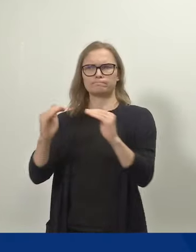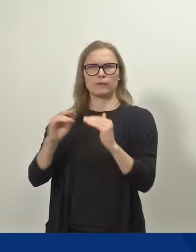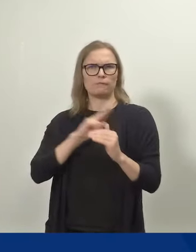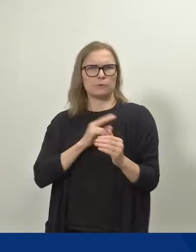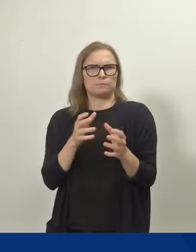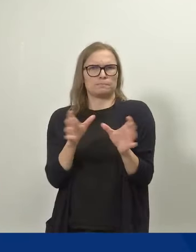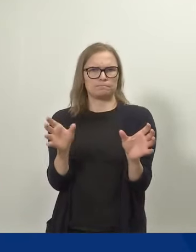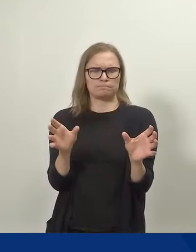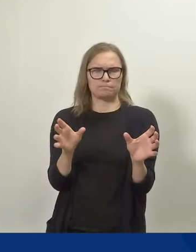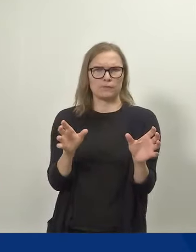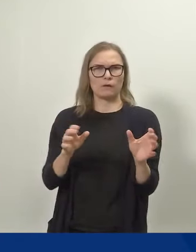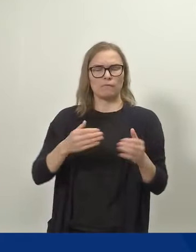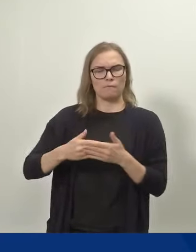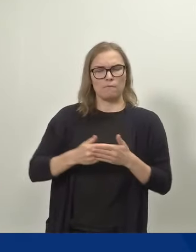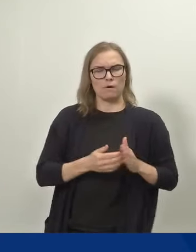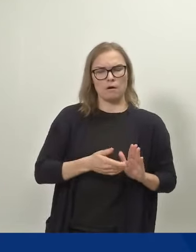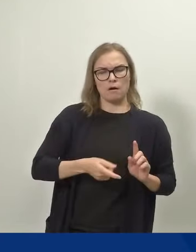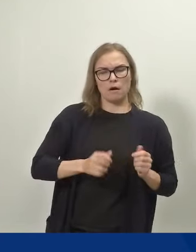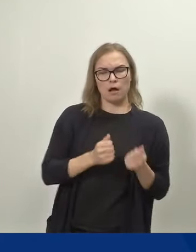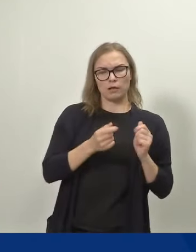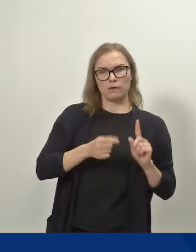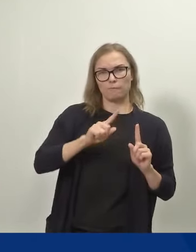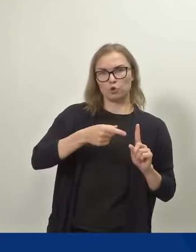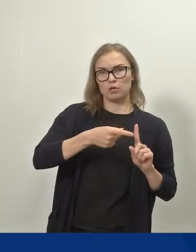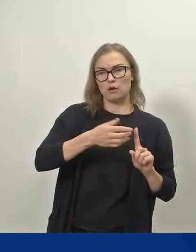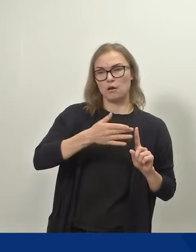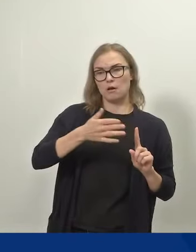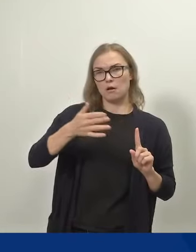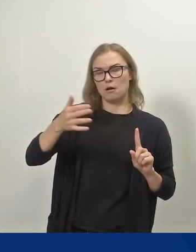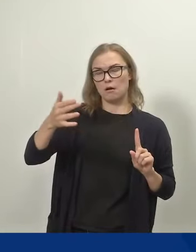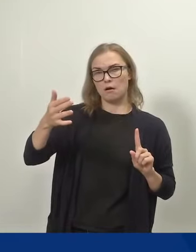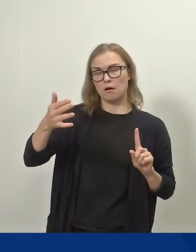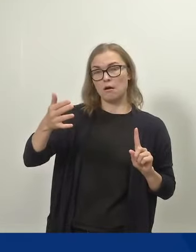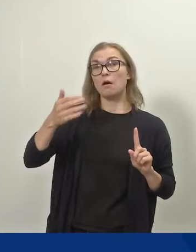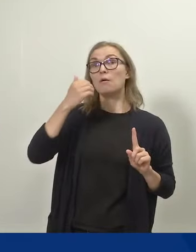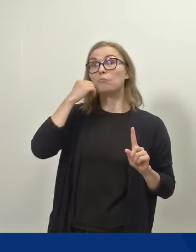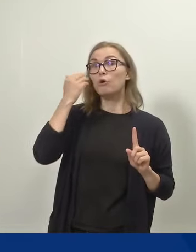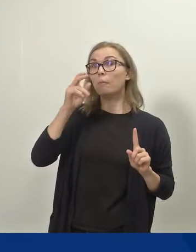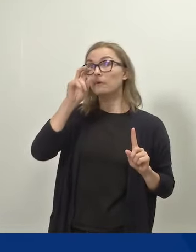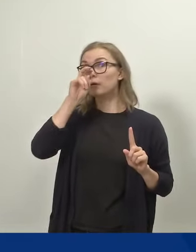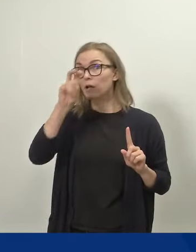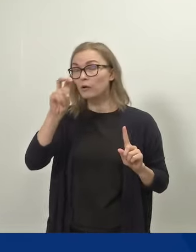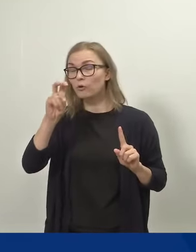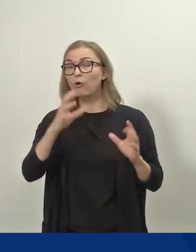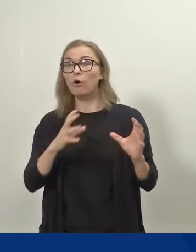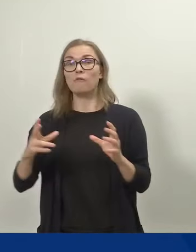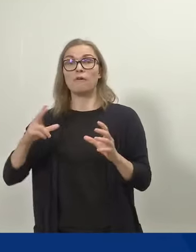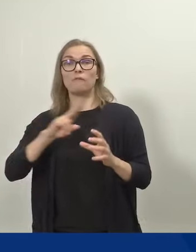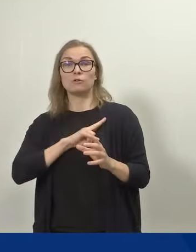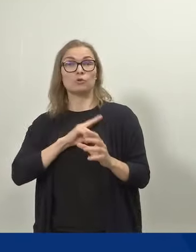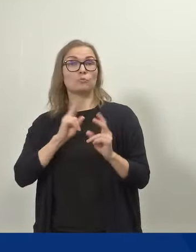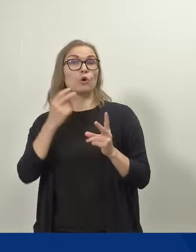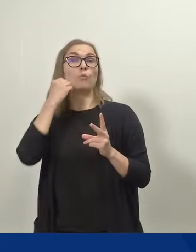varhaisina elinvuosina voi myös myöhemmin heijastua siihen, että hoivavastuu myös myöhemmin jakautuu